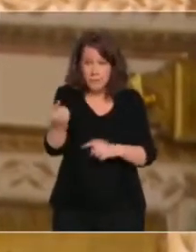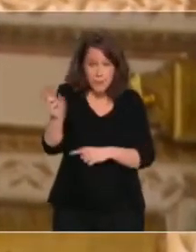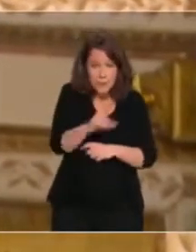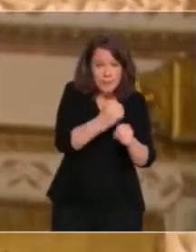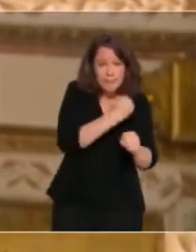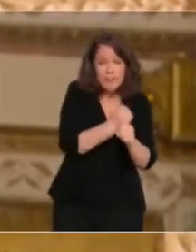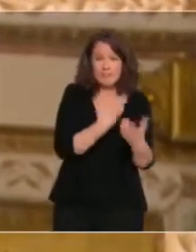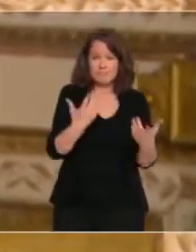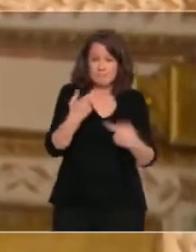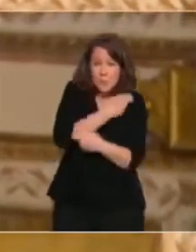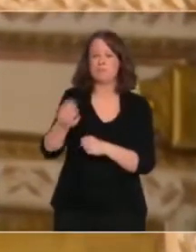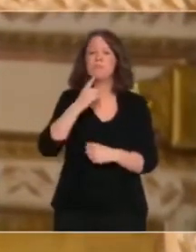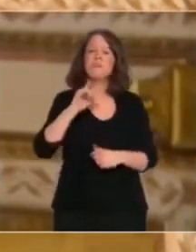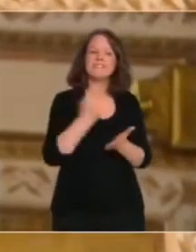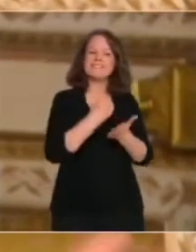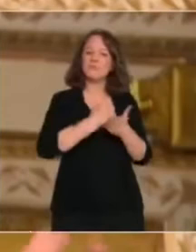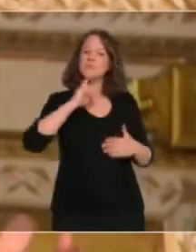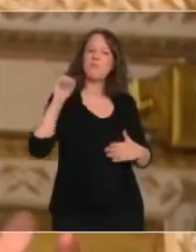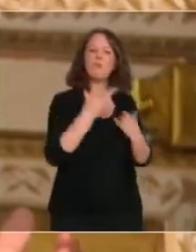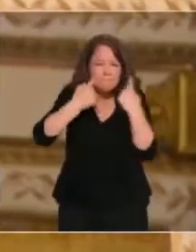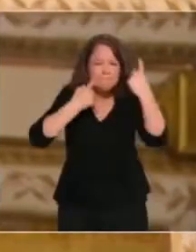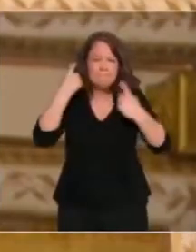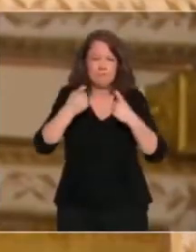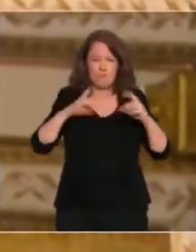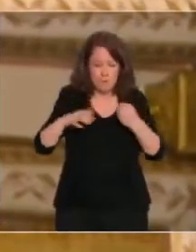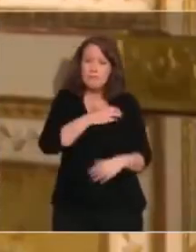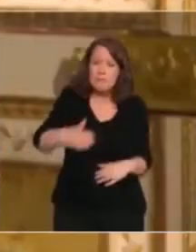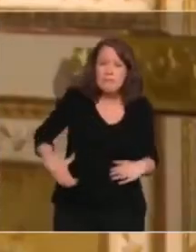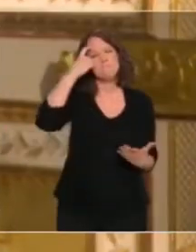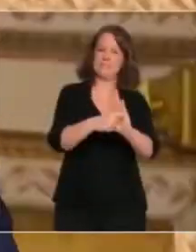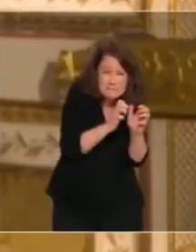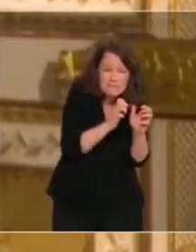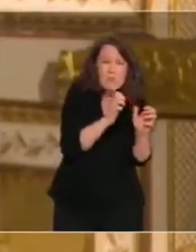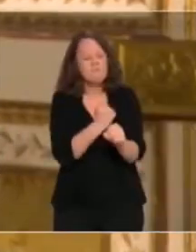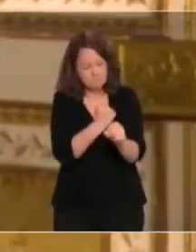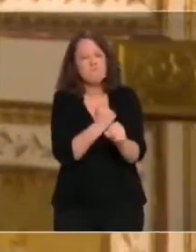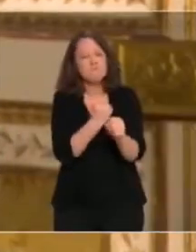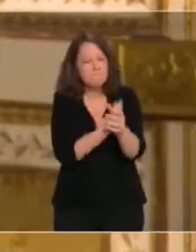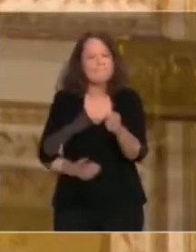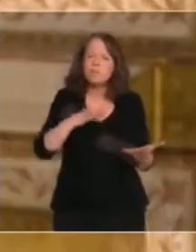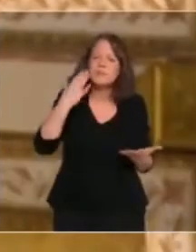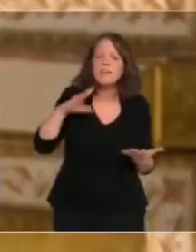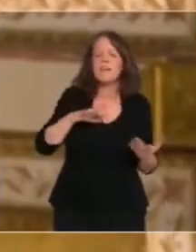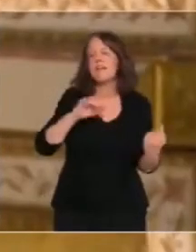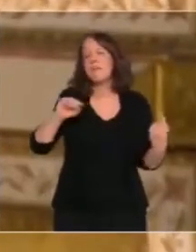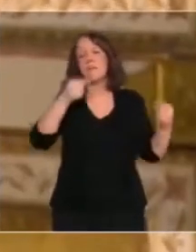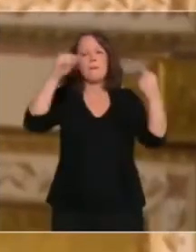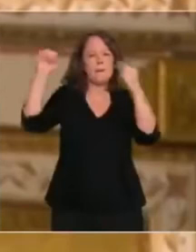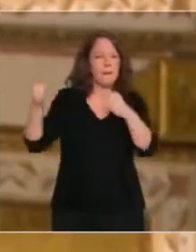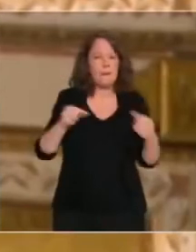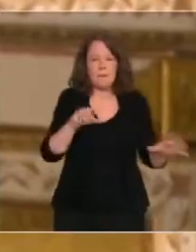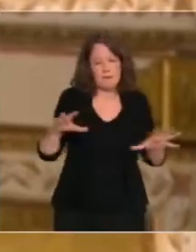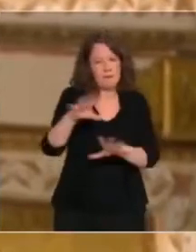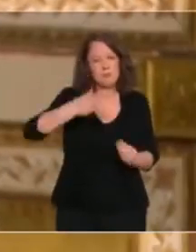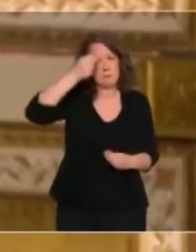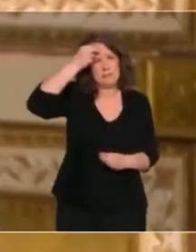industrie, nos commerces et nos services. Ça n'aurait aucun sens. Nous devons aussi socialiser les moyens de production. Toutes les options